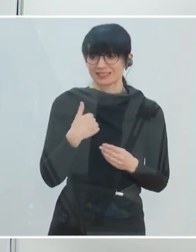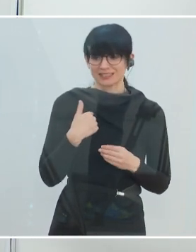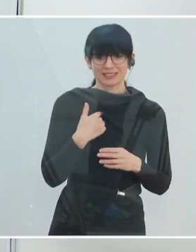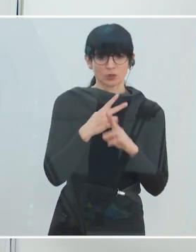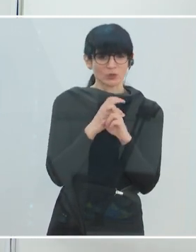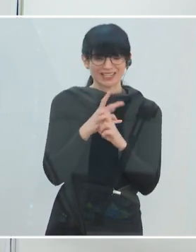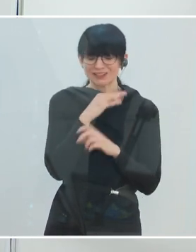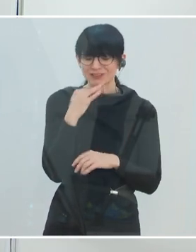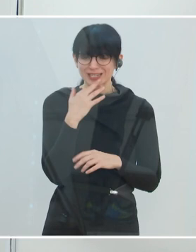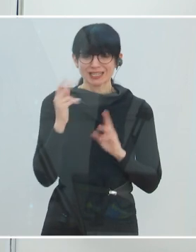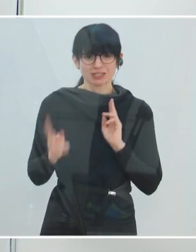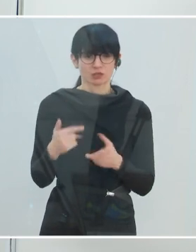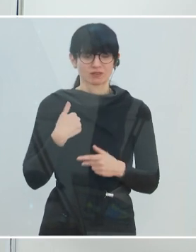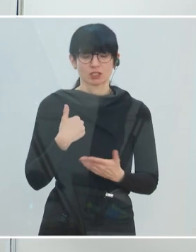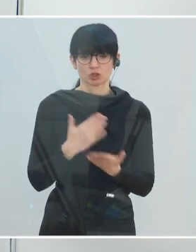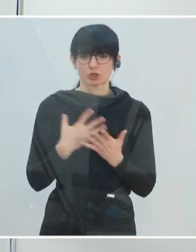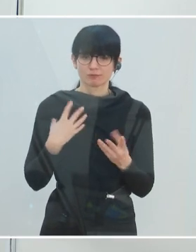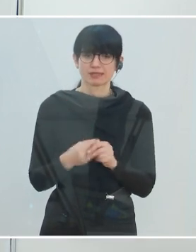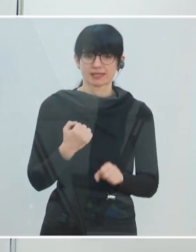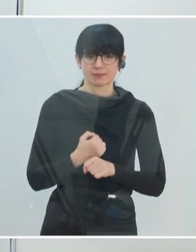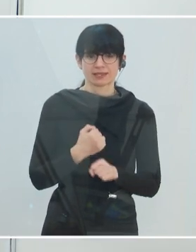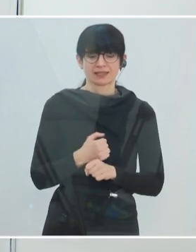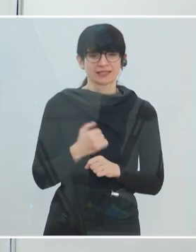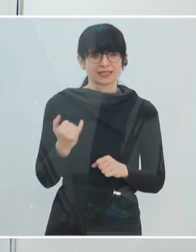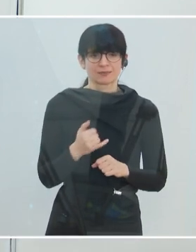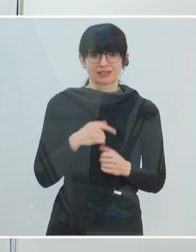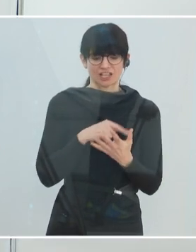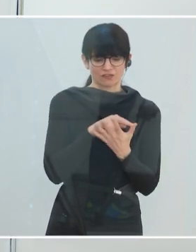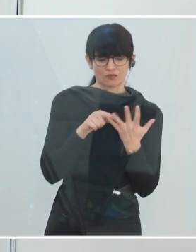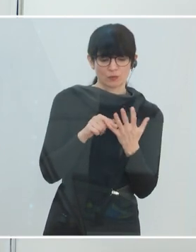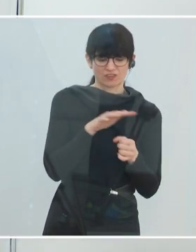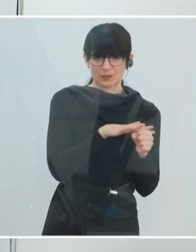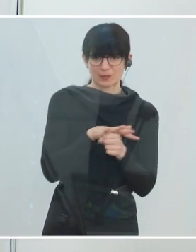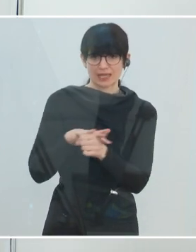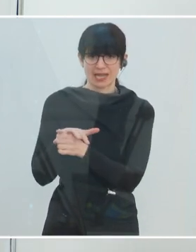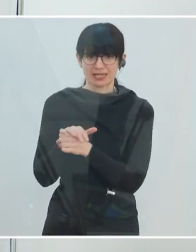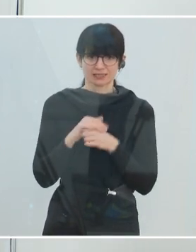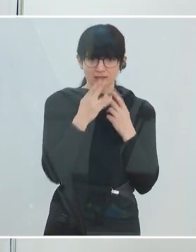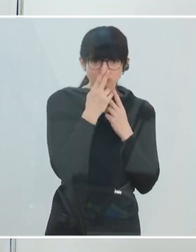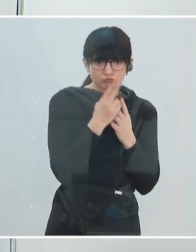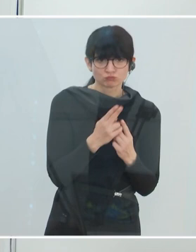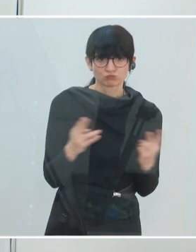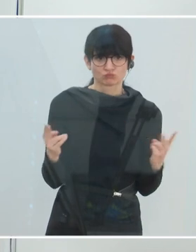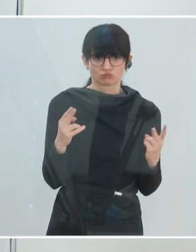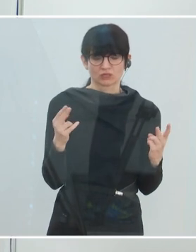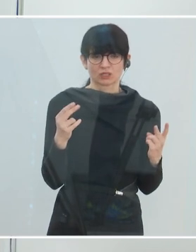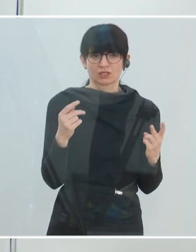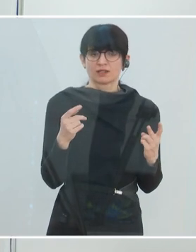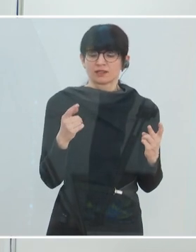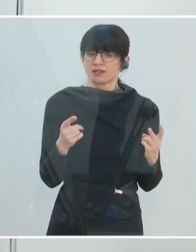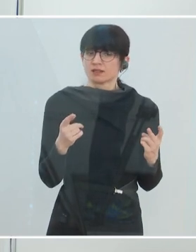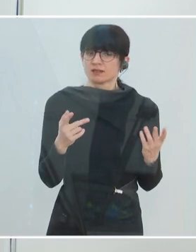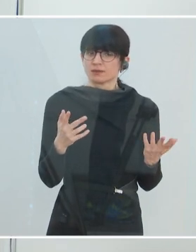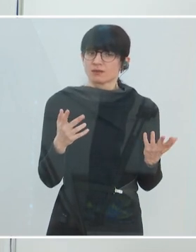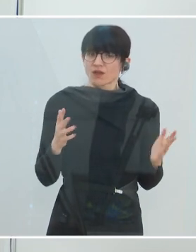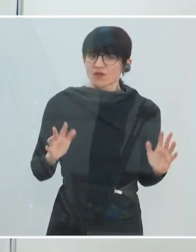im Einsatz. Es geht immer darum, in fünf Bereichen zu schauen, dass die Leute gefördert